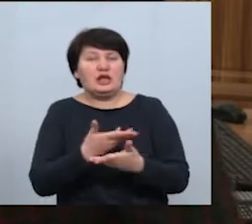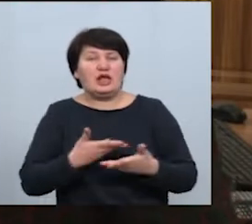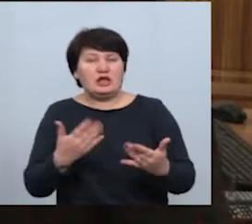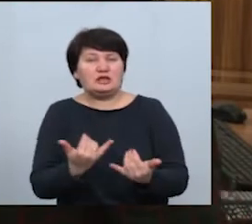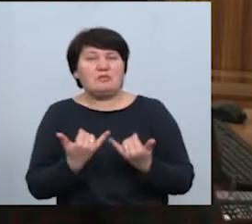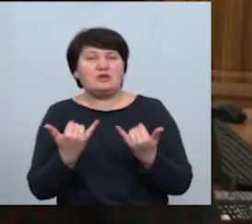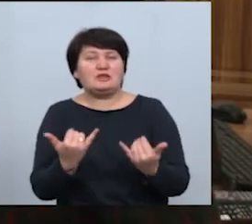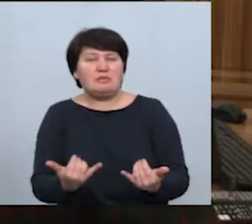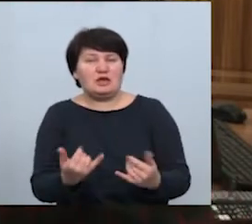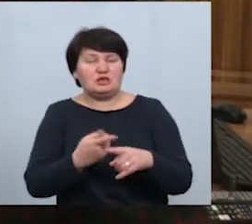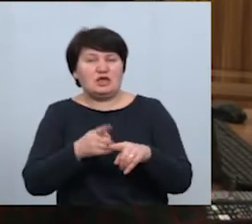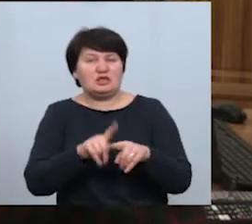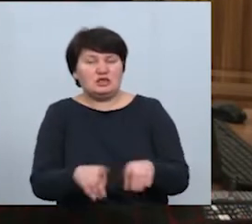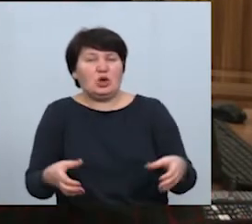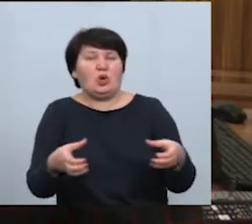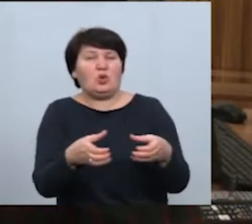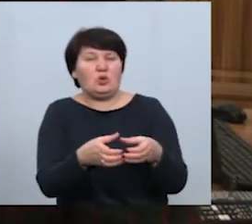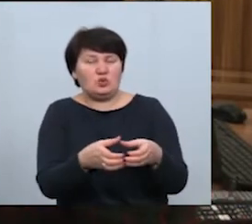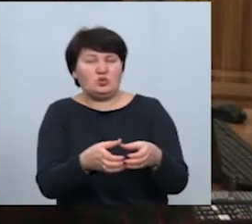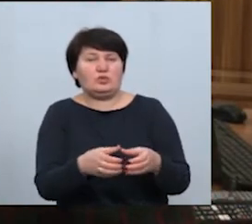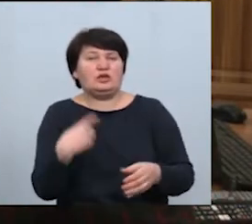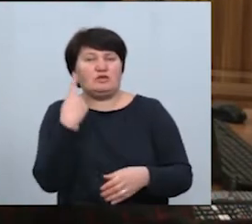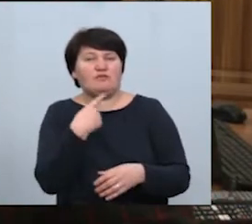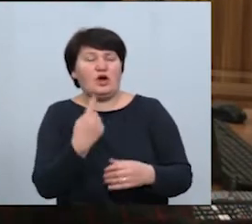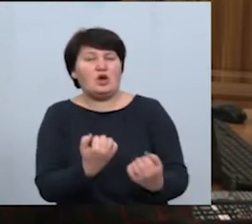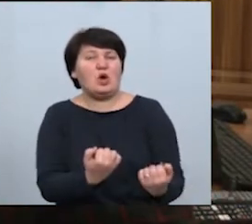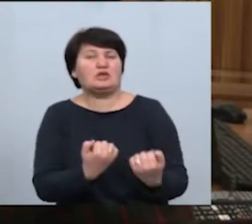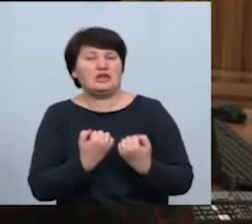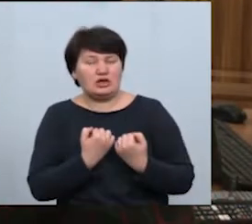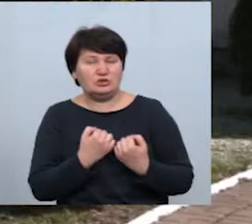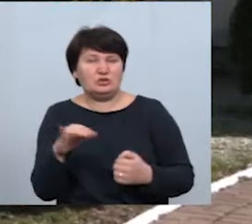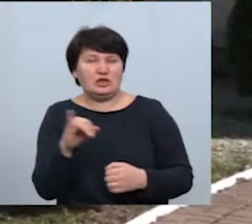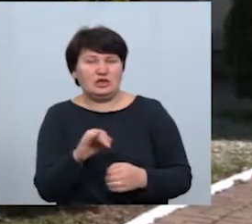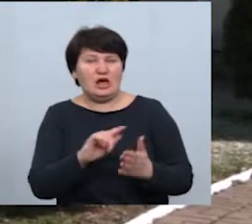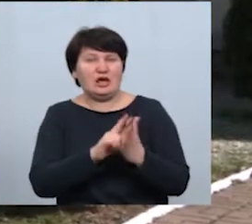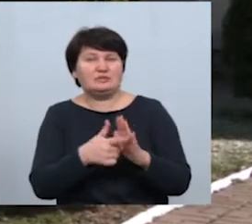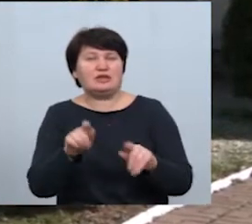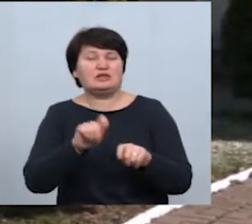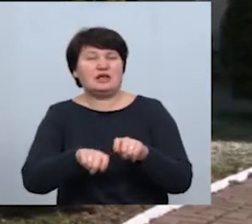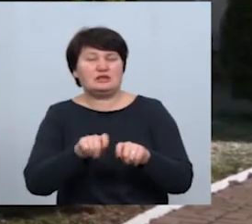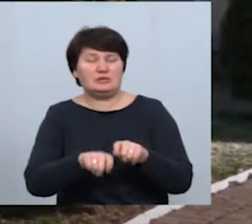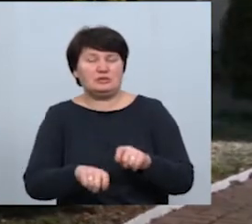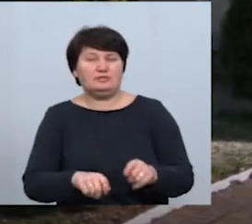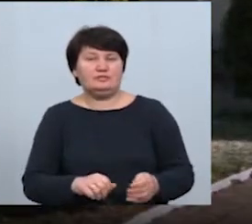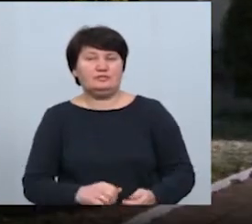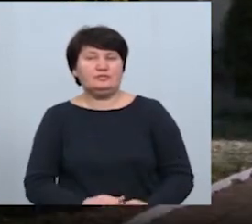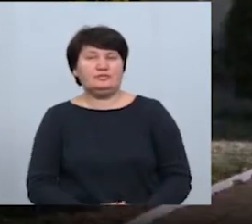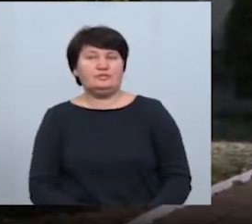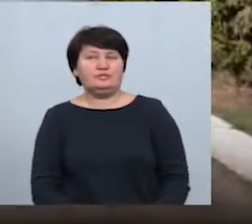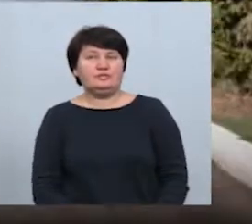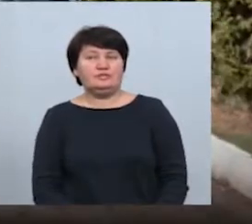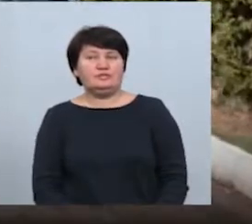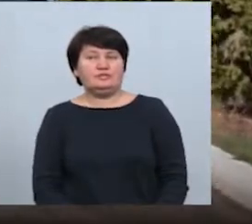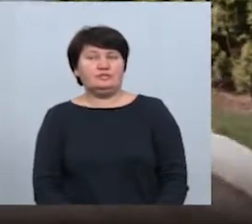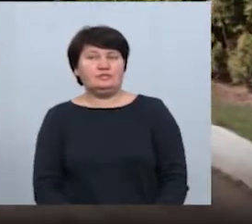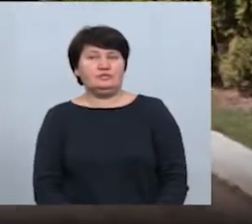цих мобільних груп засобами індивідуального захисту і експрес-тестами. Галина Маріщин, Андрій Шостакевич, новини